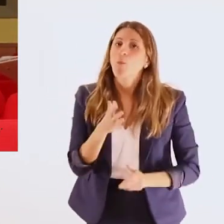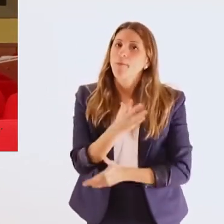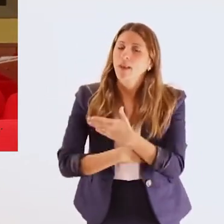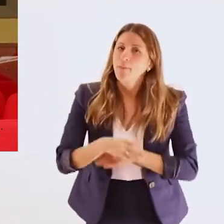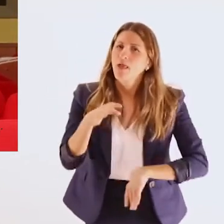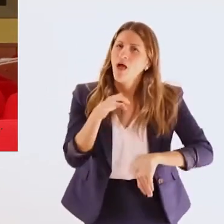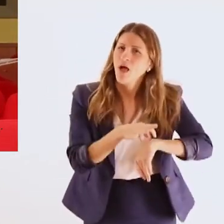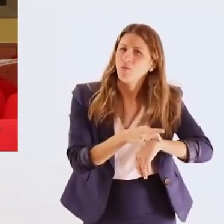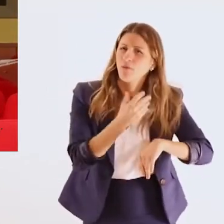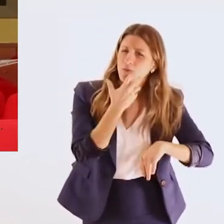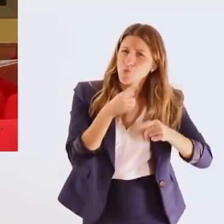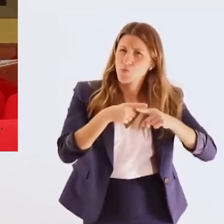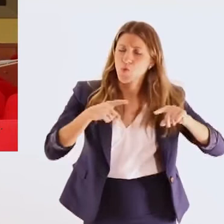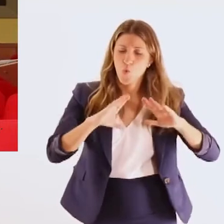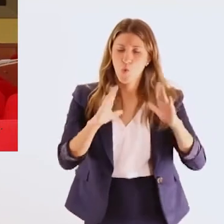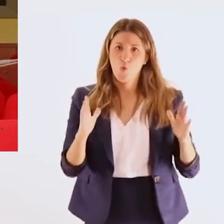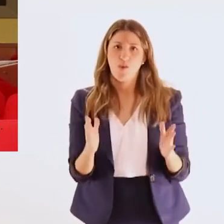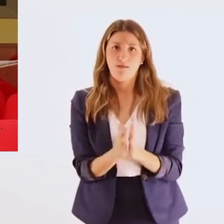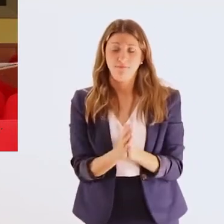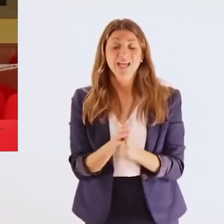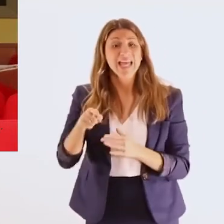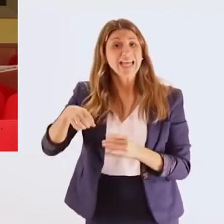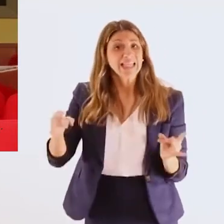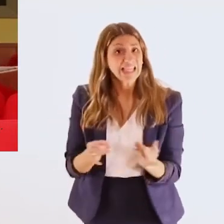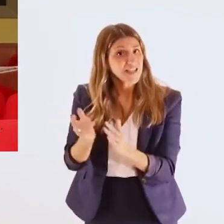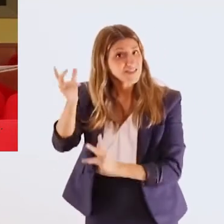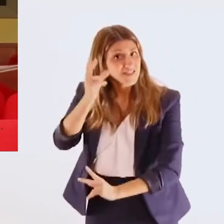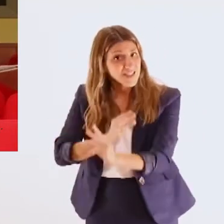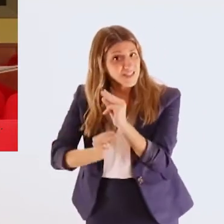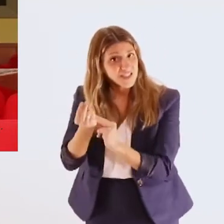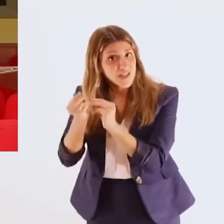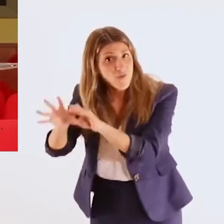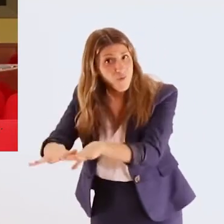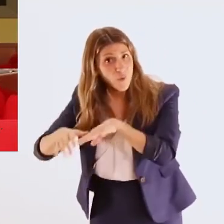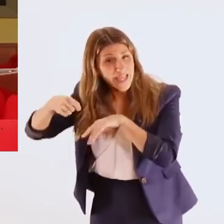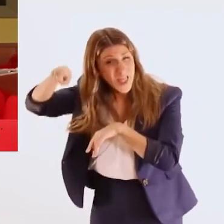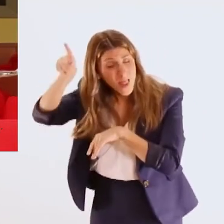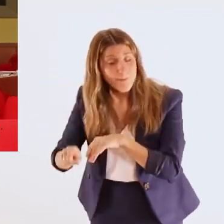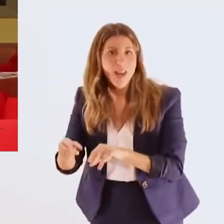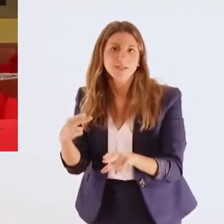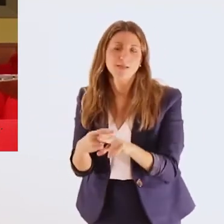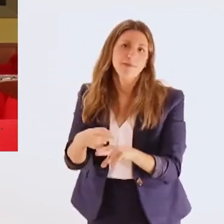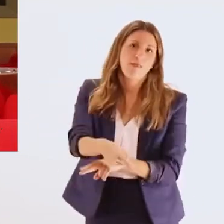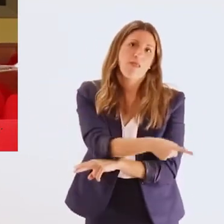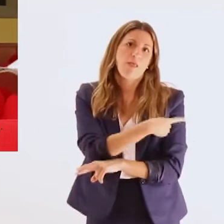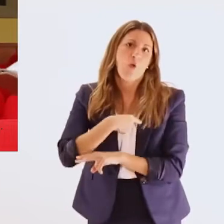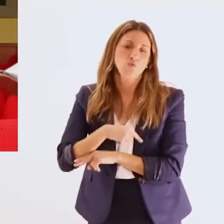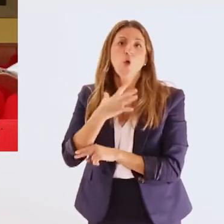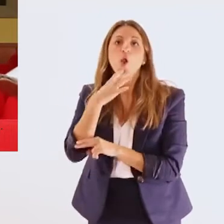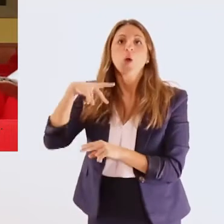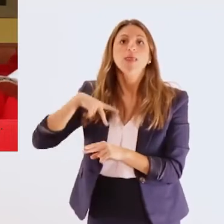είναι μια σημαντική μέρα για τα ζητήματα των ατόμων με αναπηρία χρονιών παθήσεων και των οικογενειών τους στη χώρα